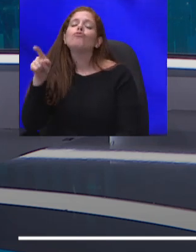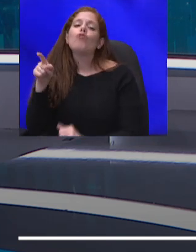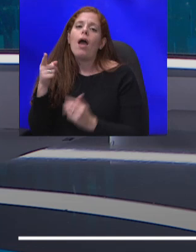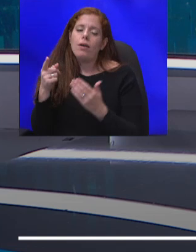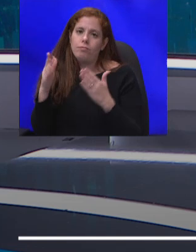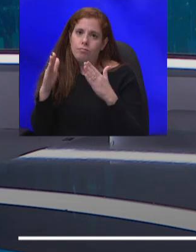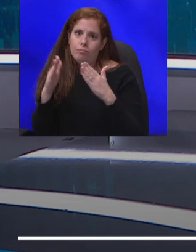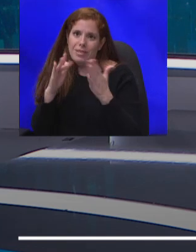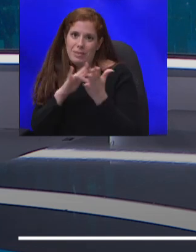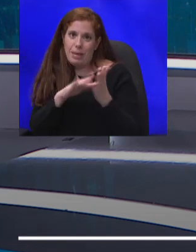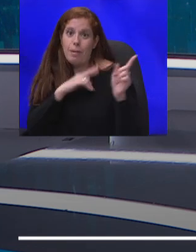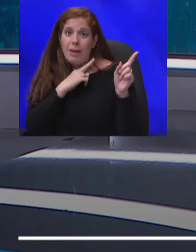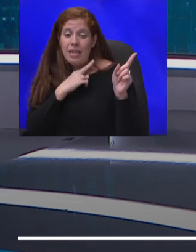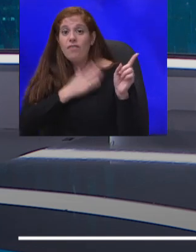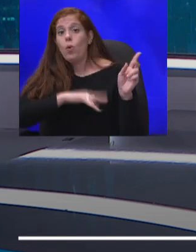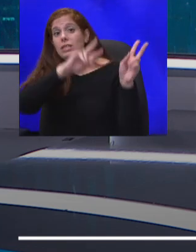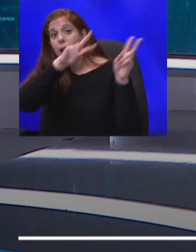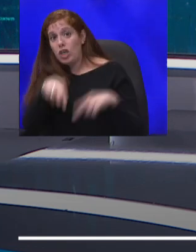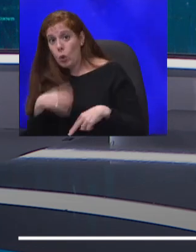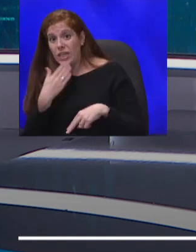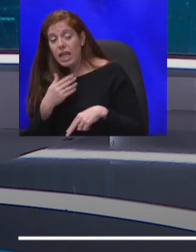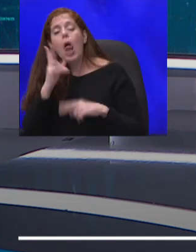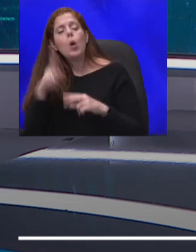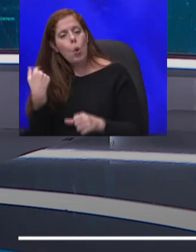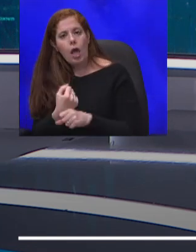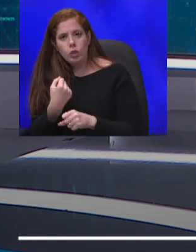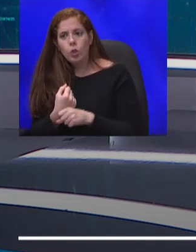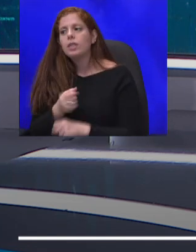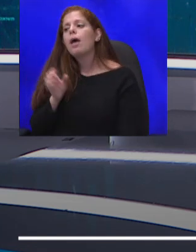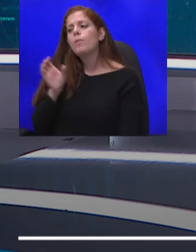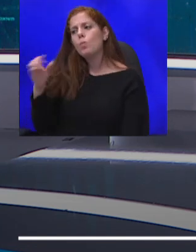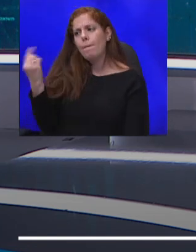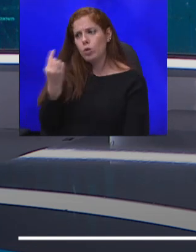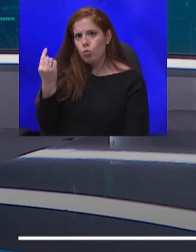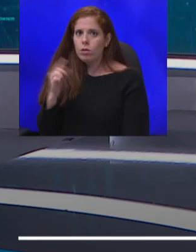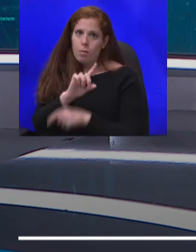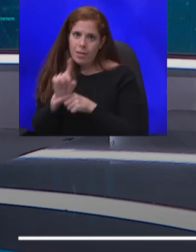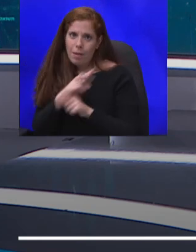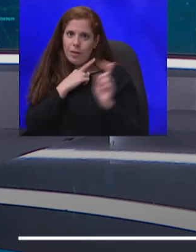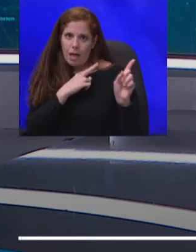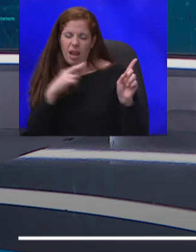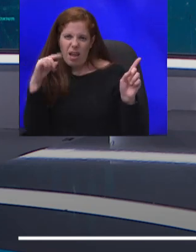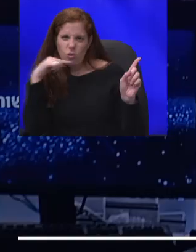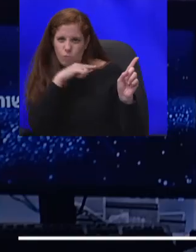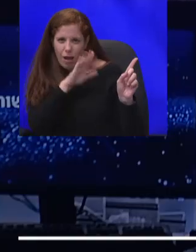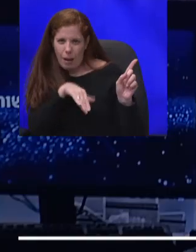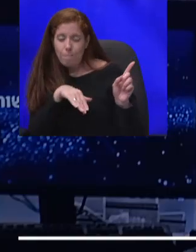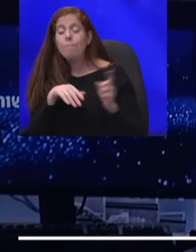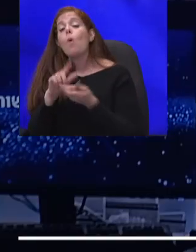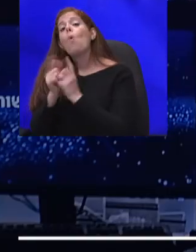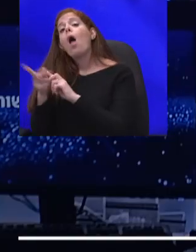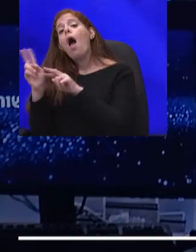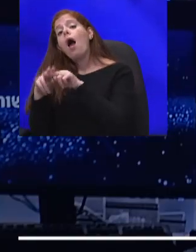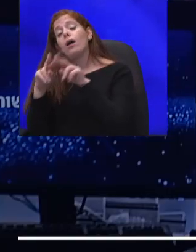יוכלו לעשות את זה, יהיו פה בבידוד, כי פריטניה הרי מדינה אדומה גם כן. אבל לפחות לא הצטרכו. אולי בדרך חזרה, ארצה, הם לא הצטרכו